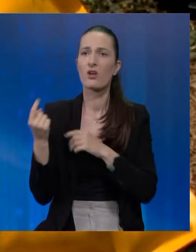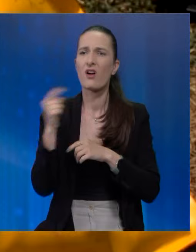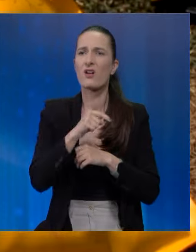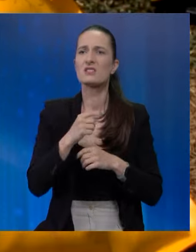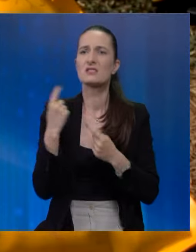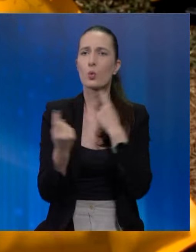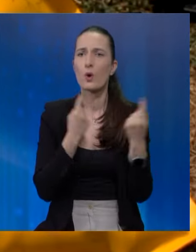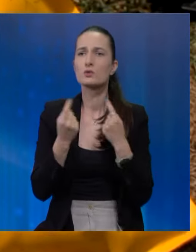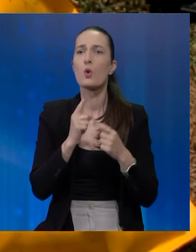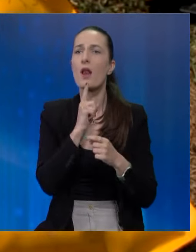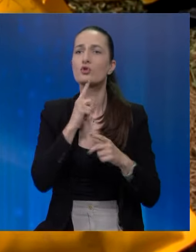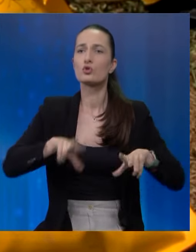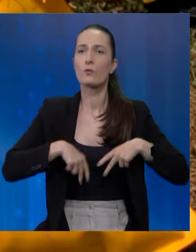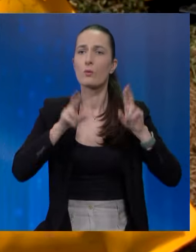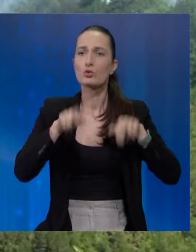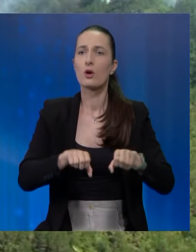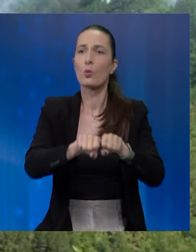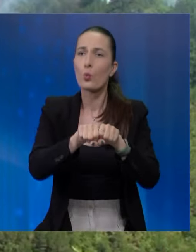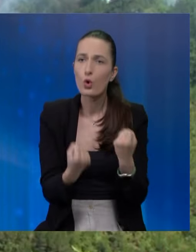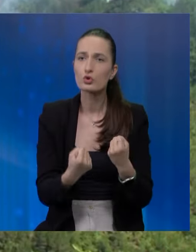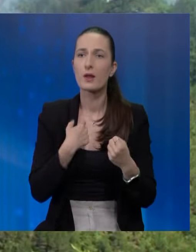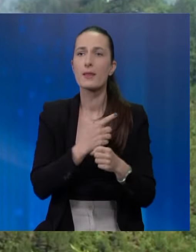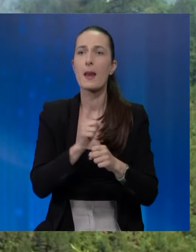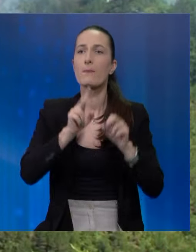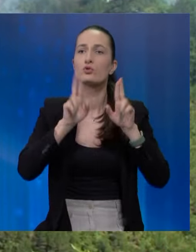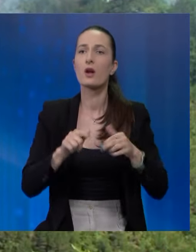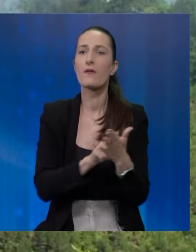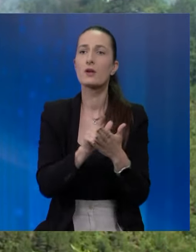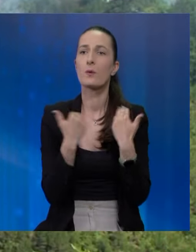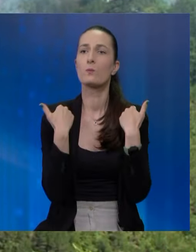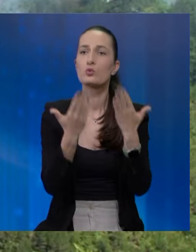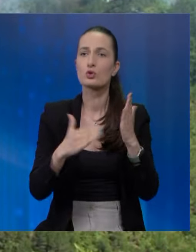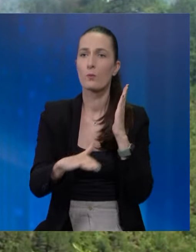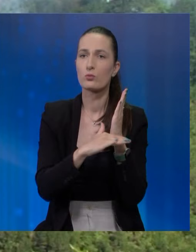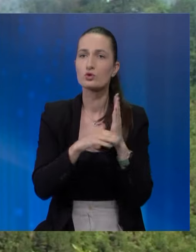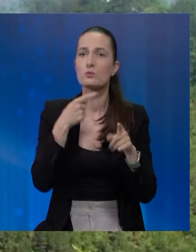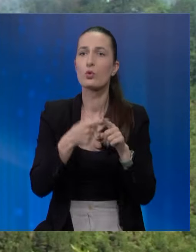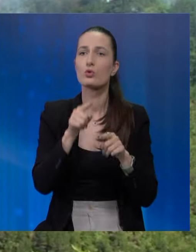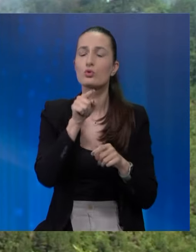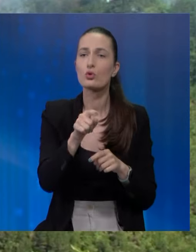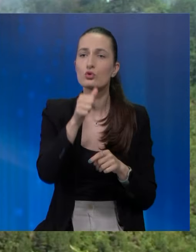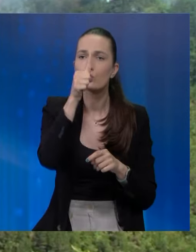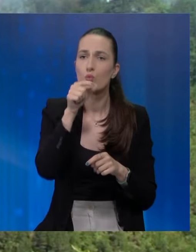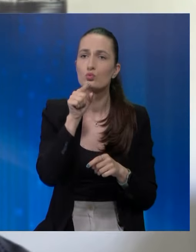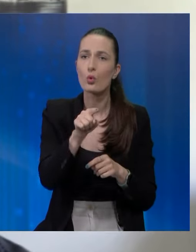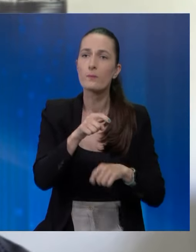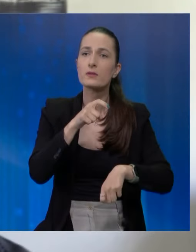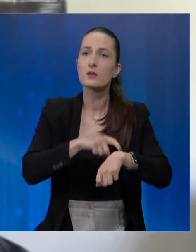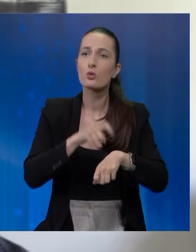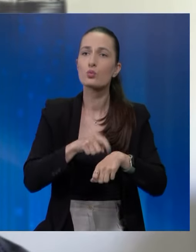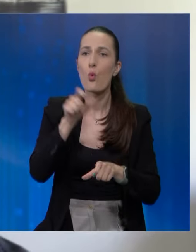dovodimo se na absurdnu situaciju da neći život može biti ugrožen i da se ne može na vrijeme pružiti pomoć zbog toga što